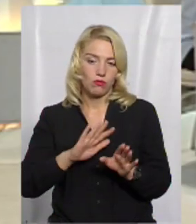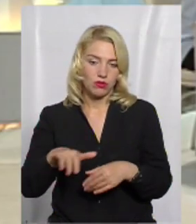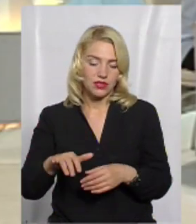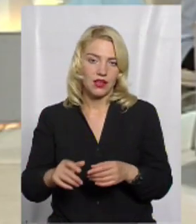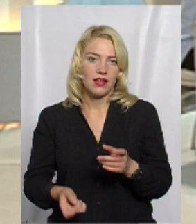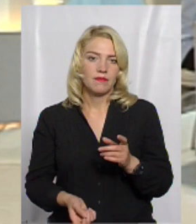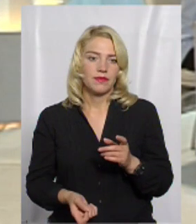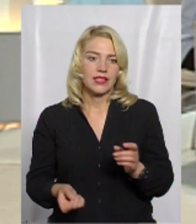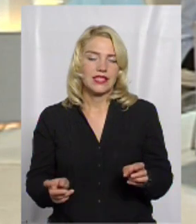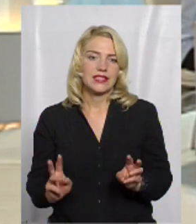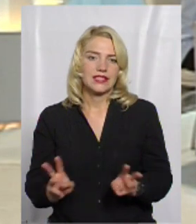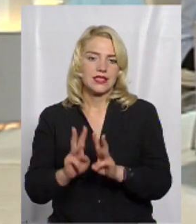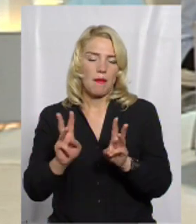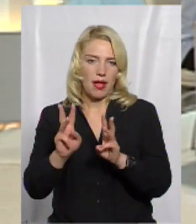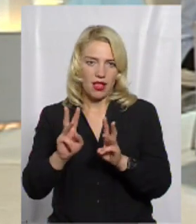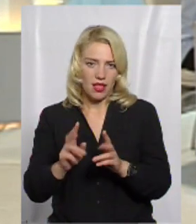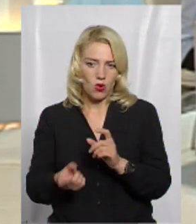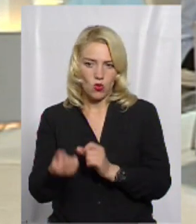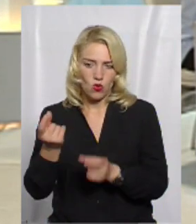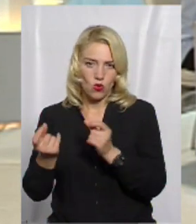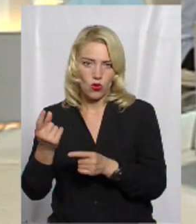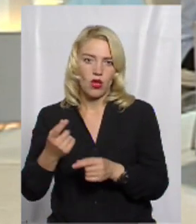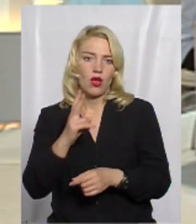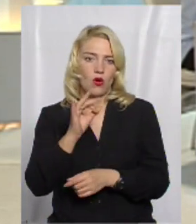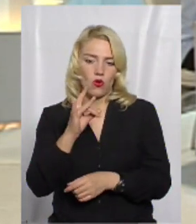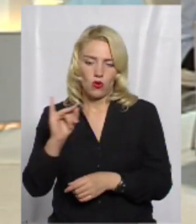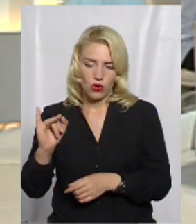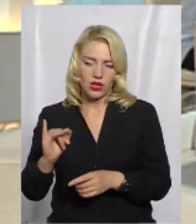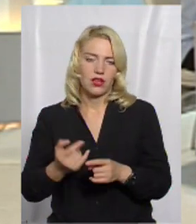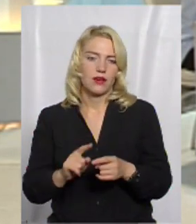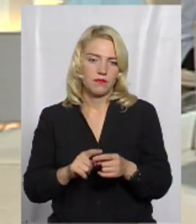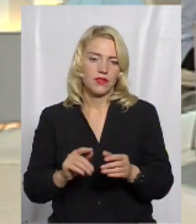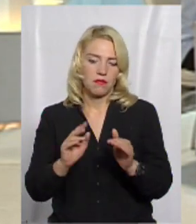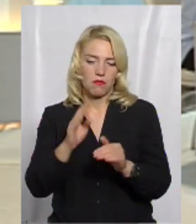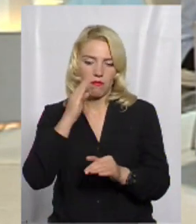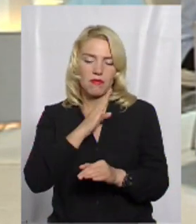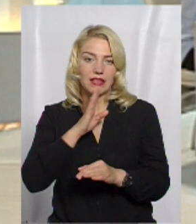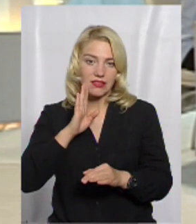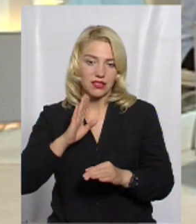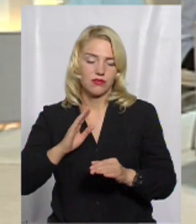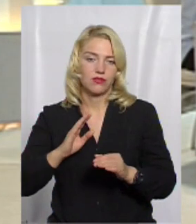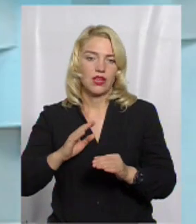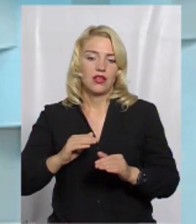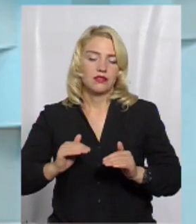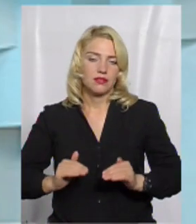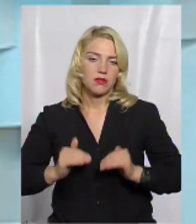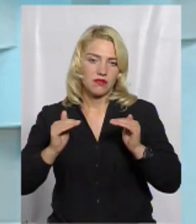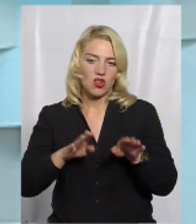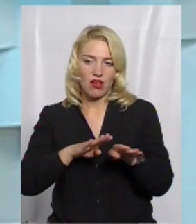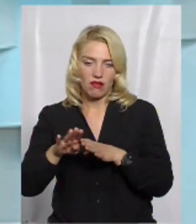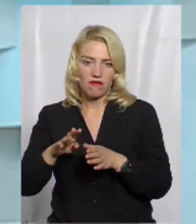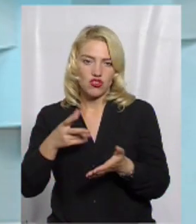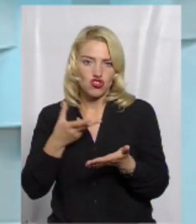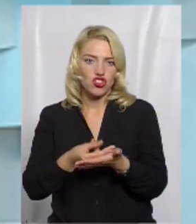кори батьки проявили ініціативу трохи підвищився рівень щеплення. Ну, і слід зазначити, все-таки, от той